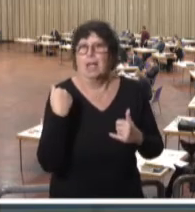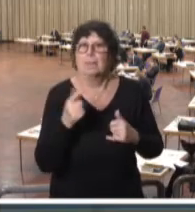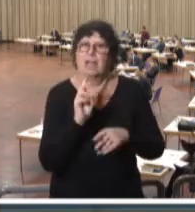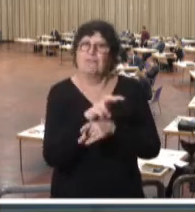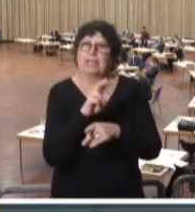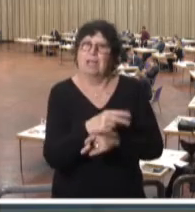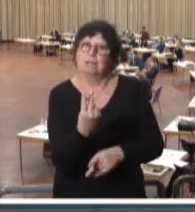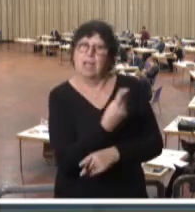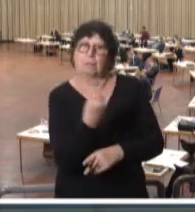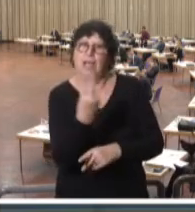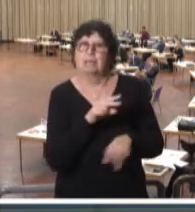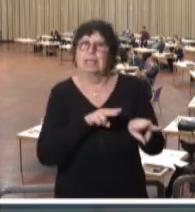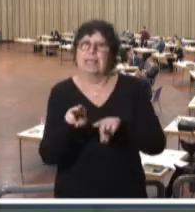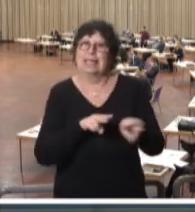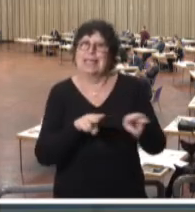der beiden